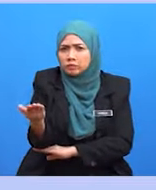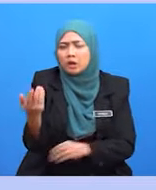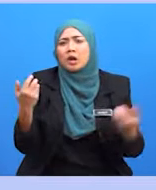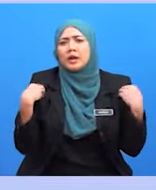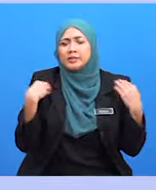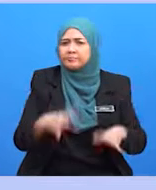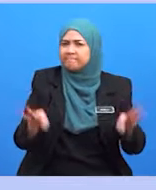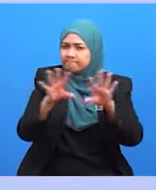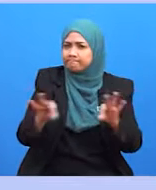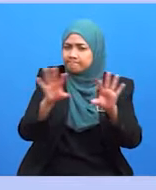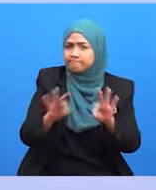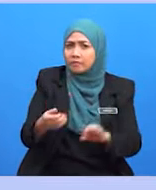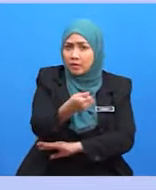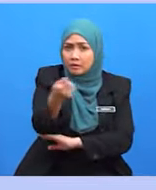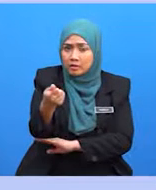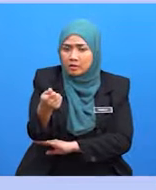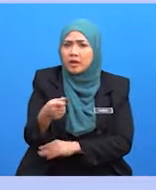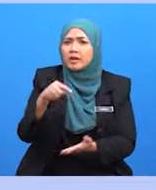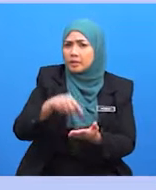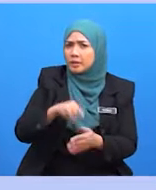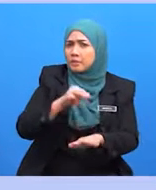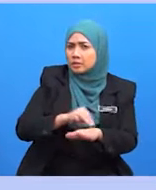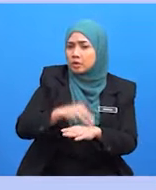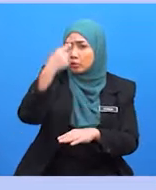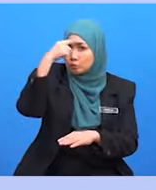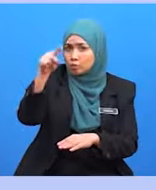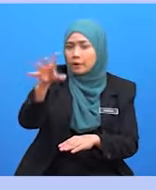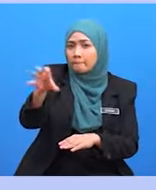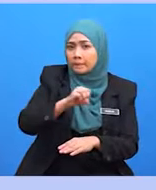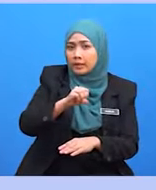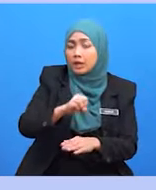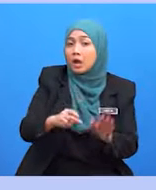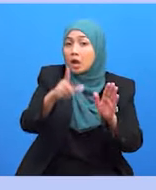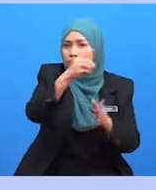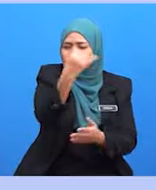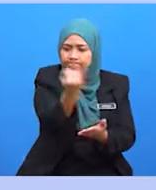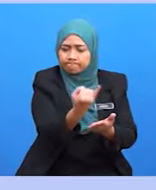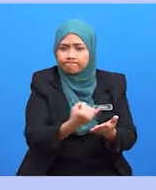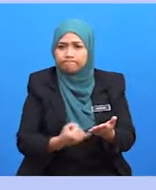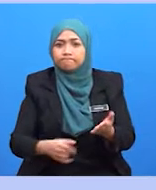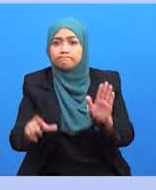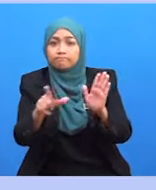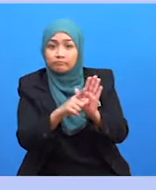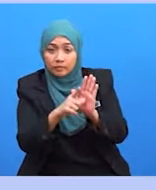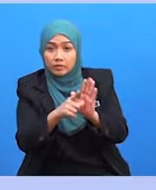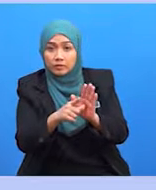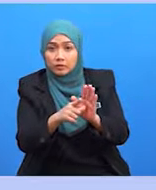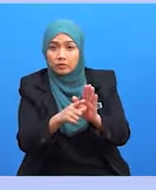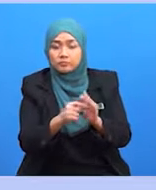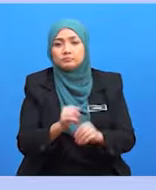kisah anda, ini adalah masanya untuk mengambil draft logo anda dari cerita ke pengaturan.